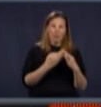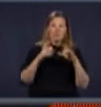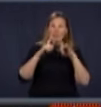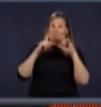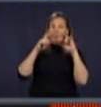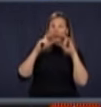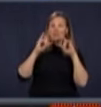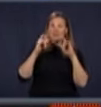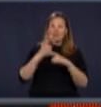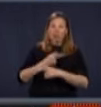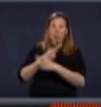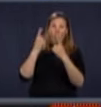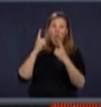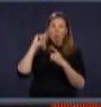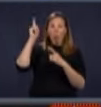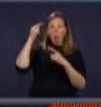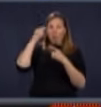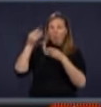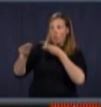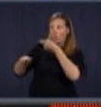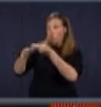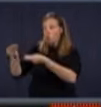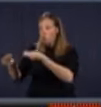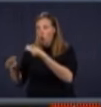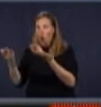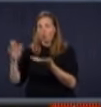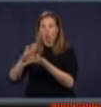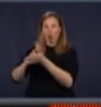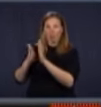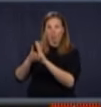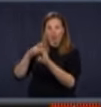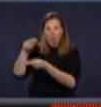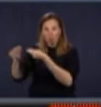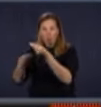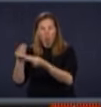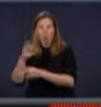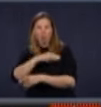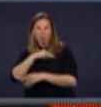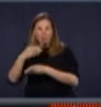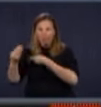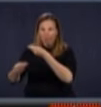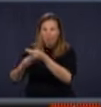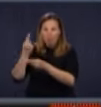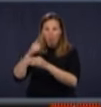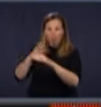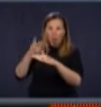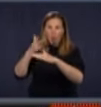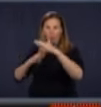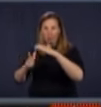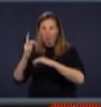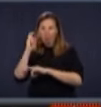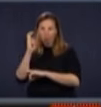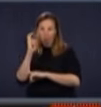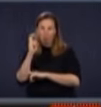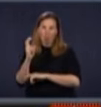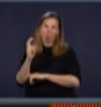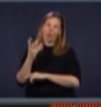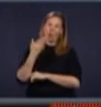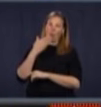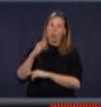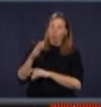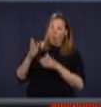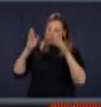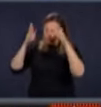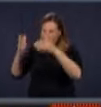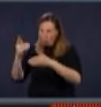disponibles par les entreprises, donnés par les municipalités pour le transport en commun, mais que ce soit dédié aux personnes qui ont